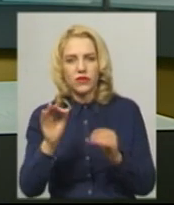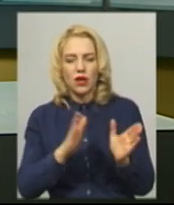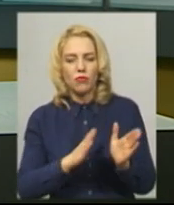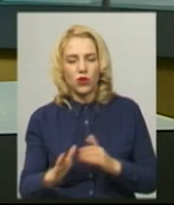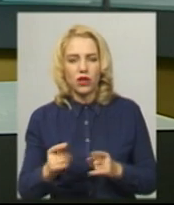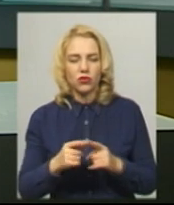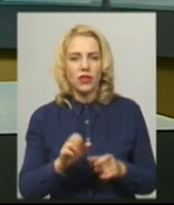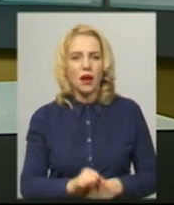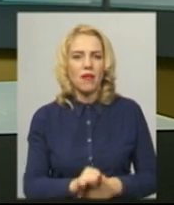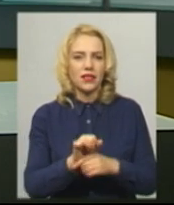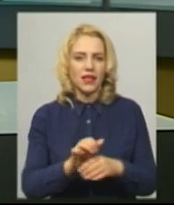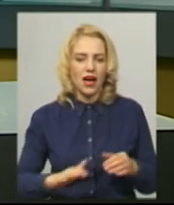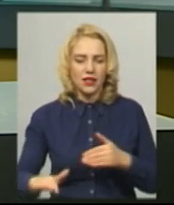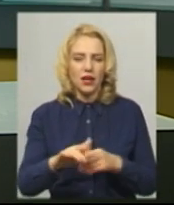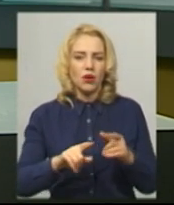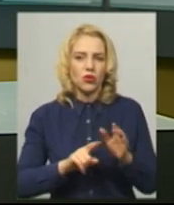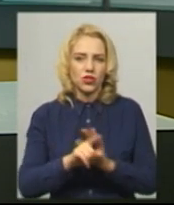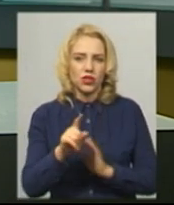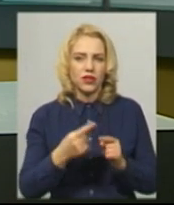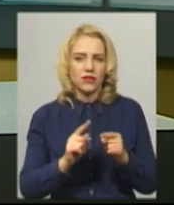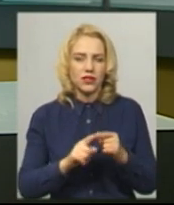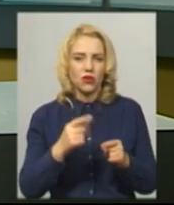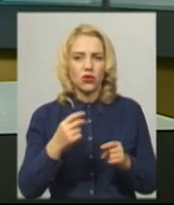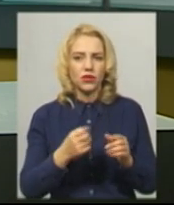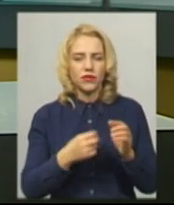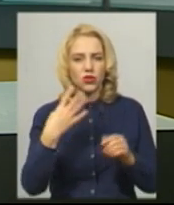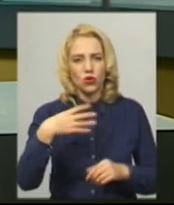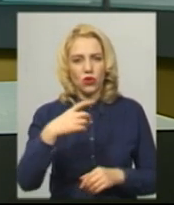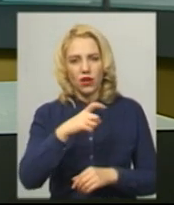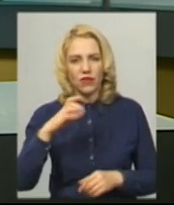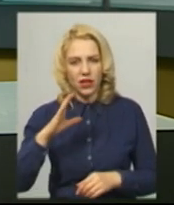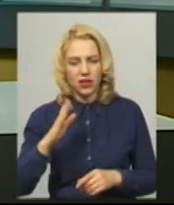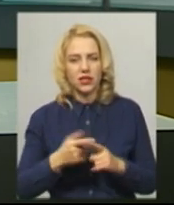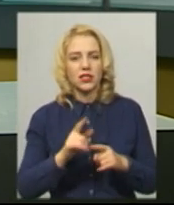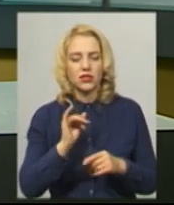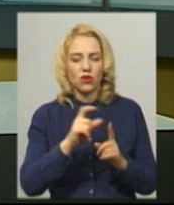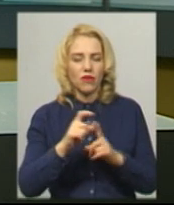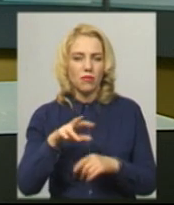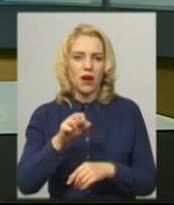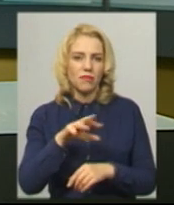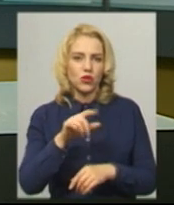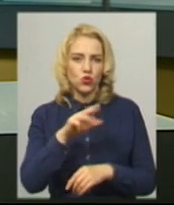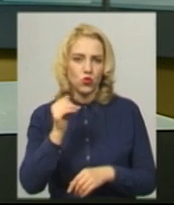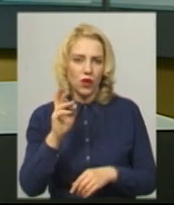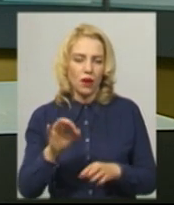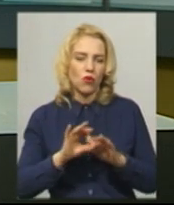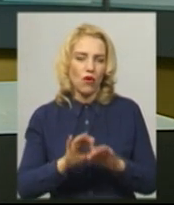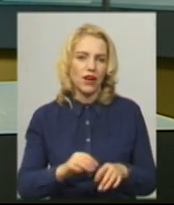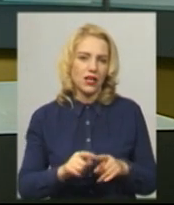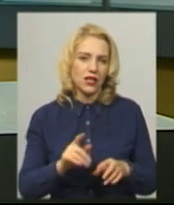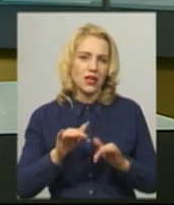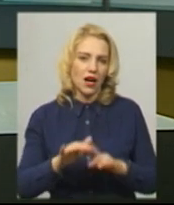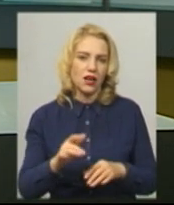На Майдані мітинг розпочався об 11.20 та тривав 40 хвилин. За словами Аліма Міщука, про проведення акції владу